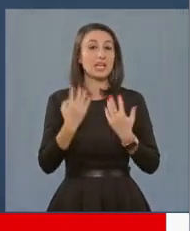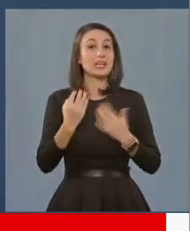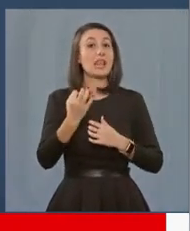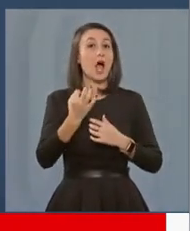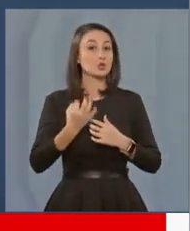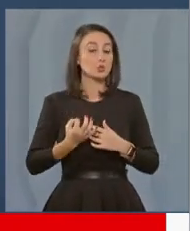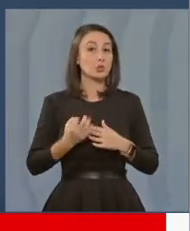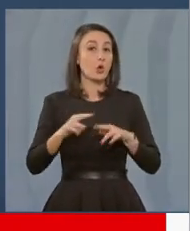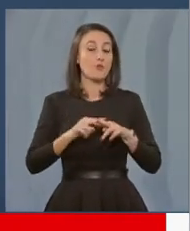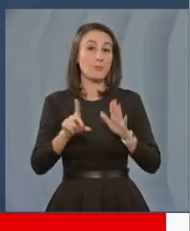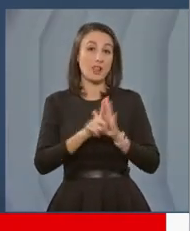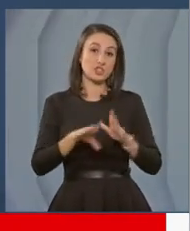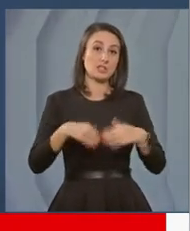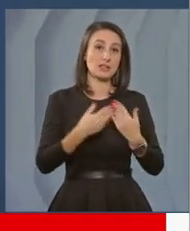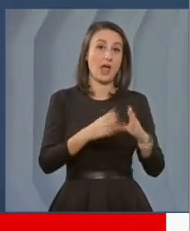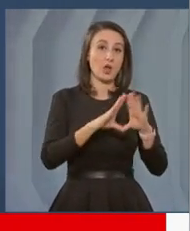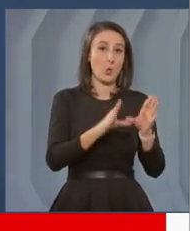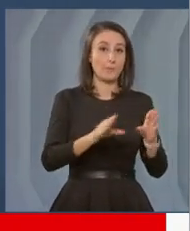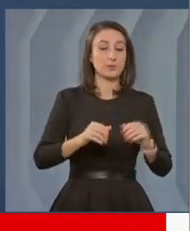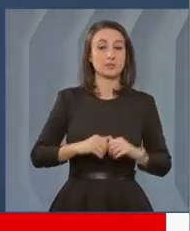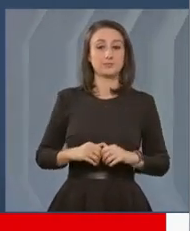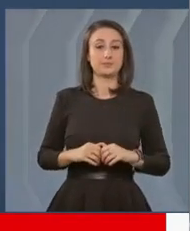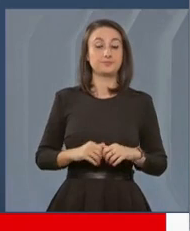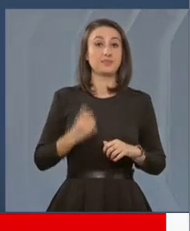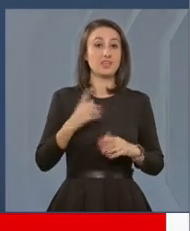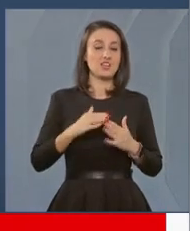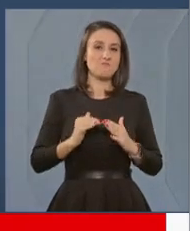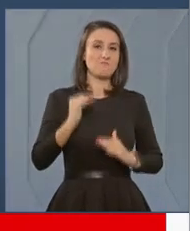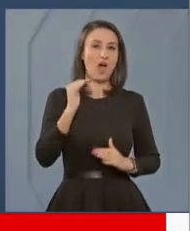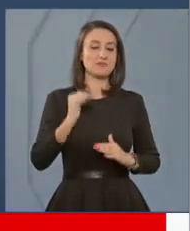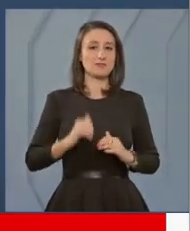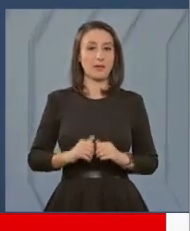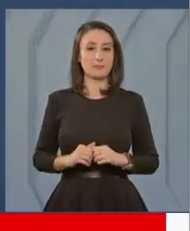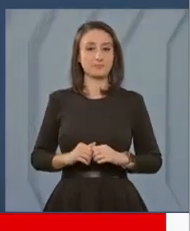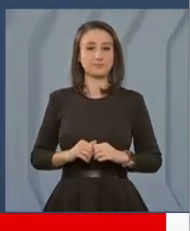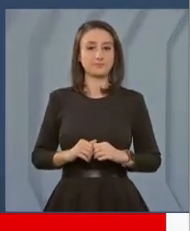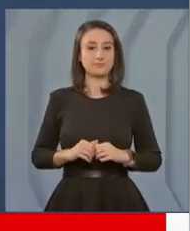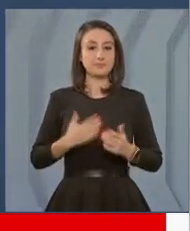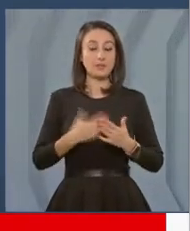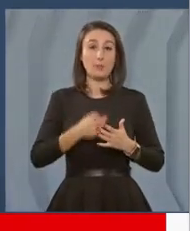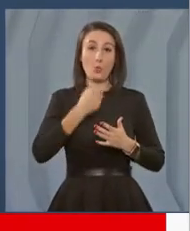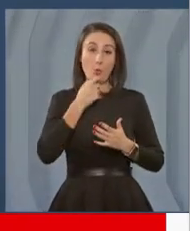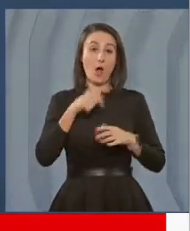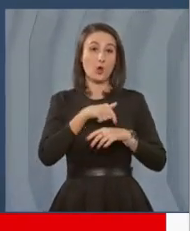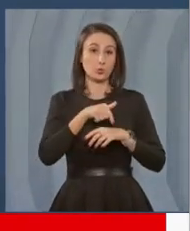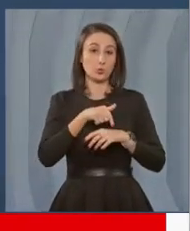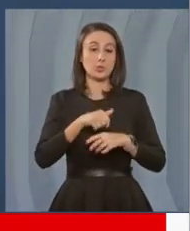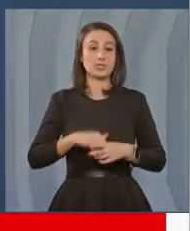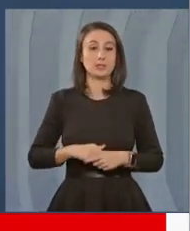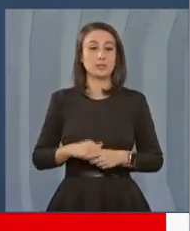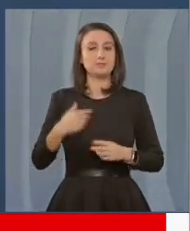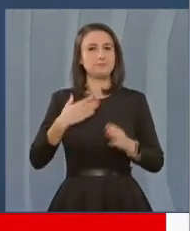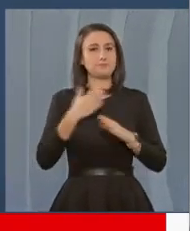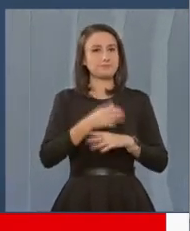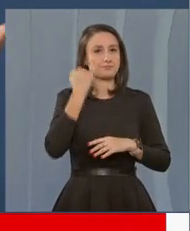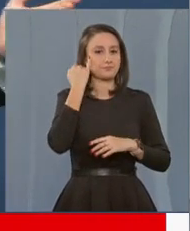sută confort legii să dea românilor din inflația pe anul în curs. S-a